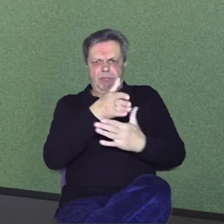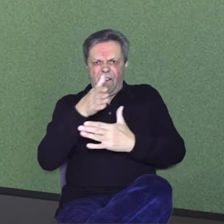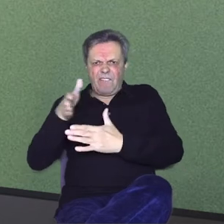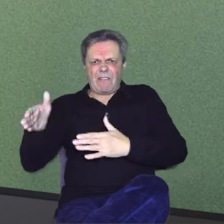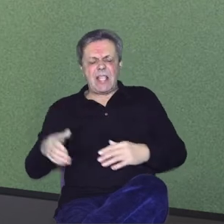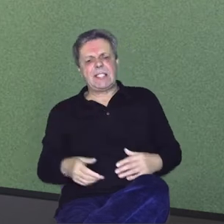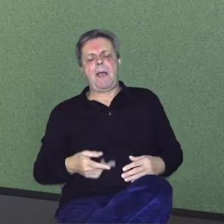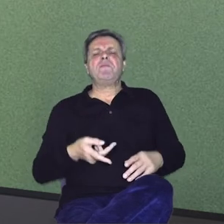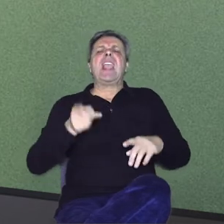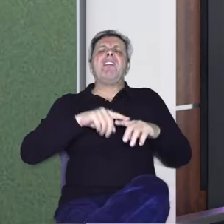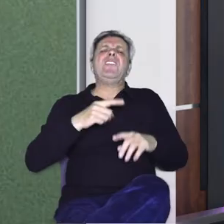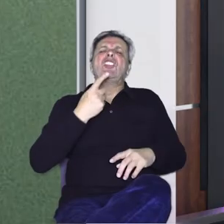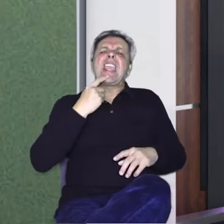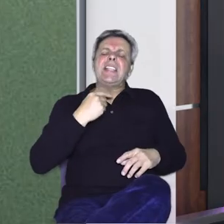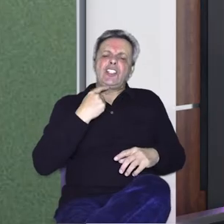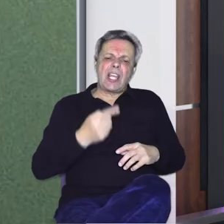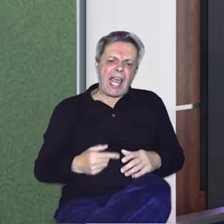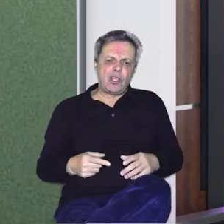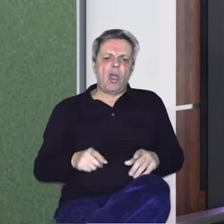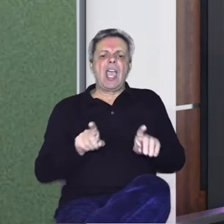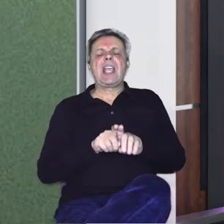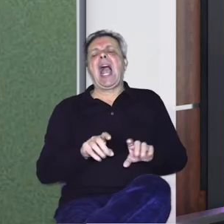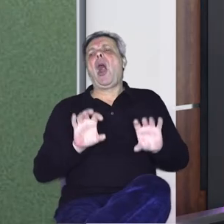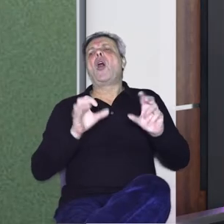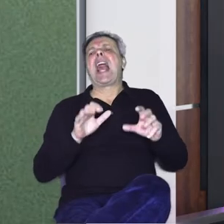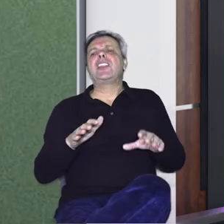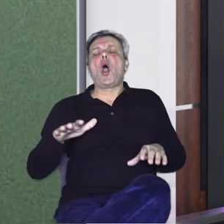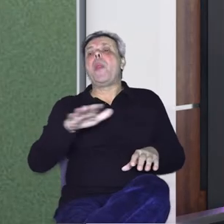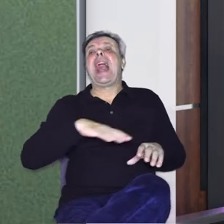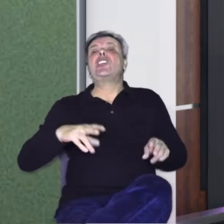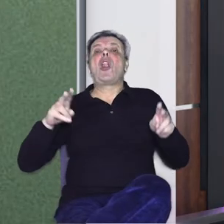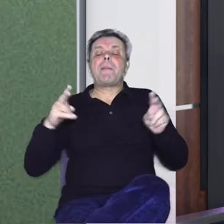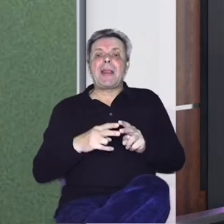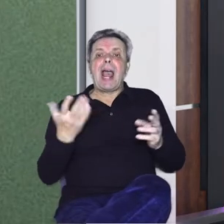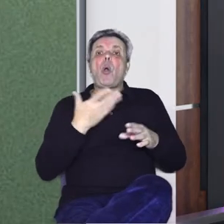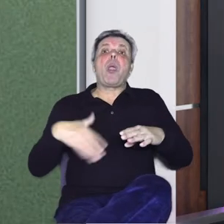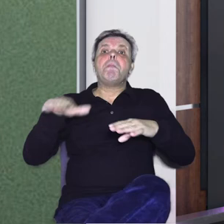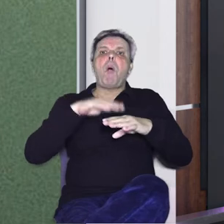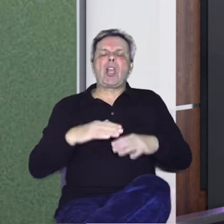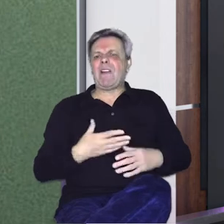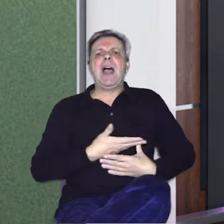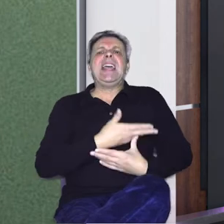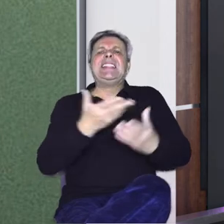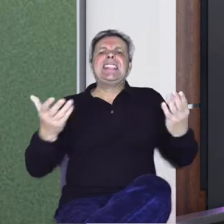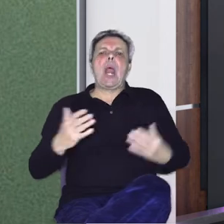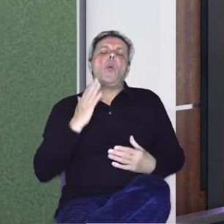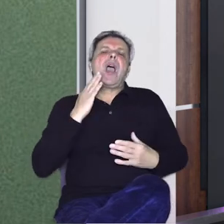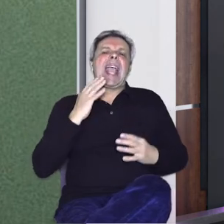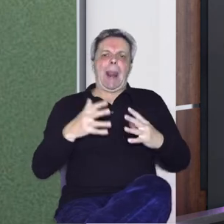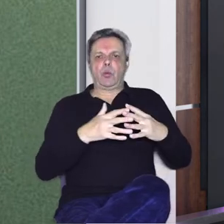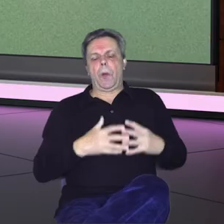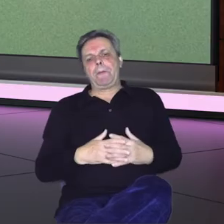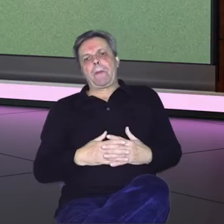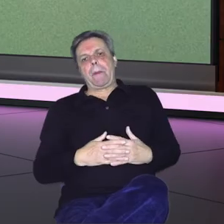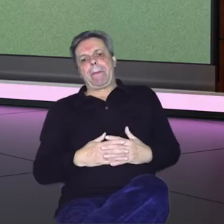Rusije. Više jezičnije radio. Znači ja vam reći kao radio nacionalnih manjina koji pokriva apsolutno cijelu Kanadu.